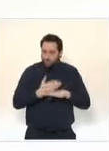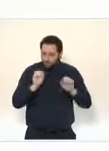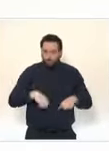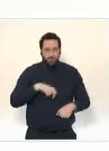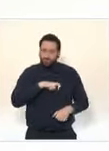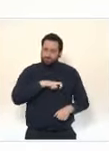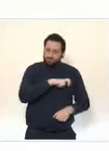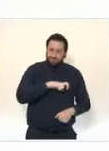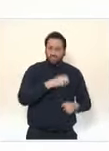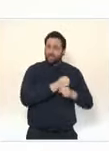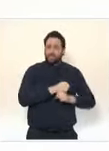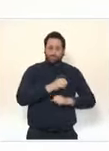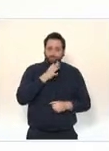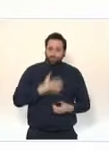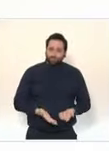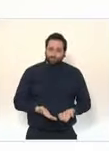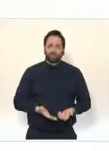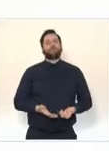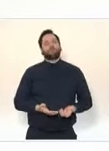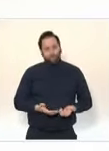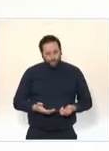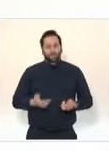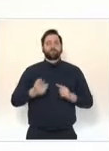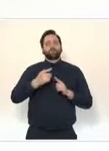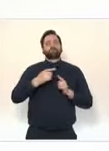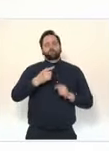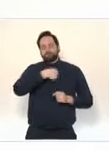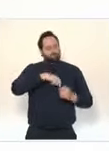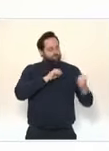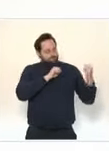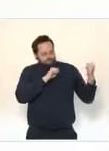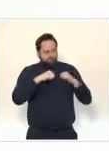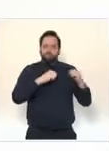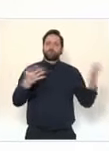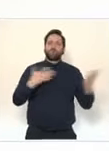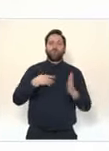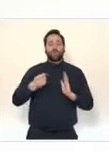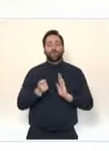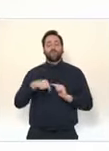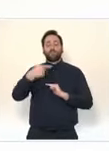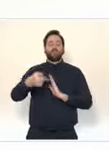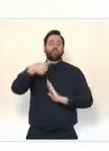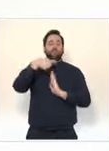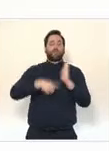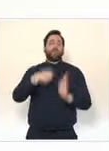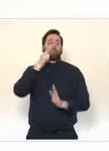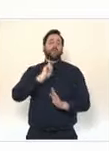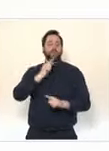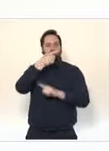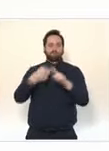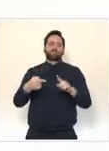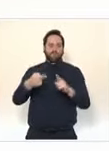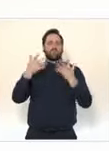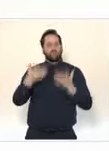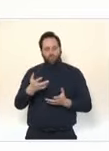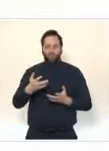nous voulons, nous souhaitons qu'elle puisse commencer autour de la mi-mai. Mais compte tenu du contexte sanitaire encore fragile